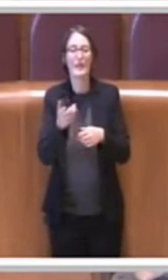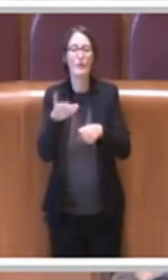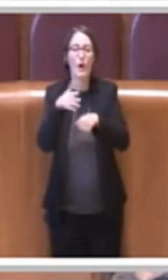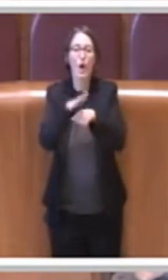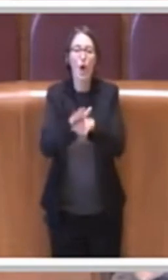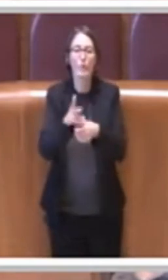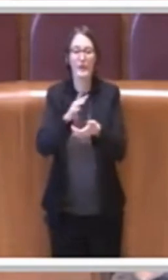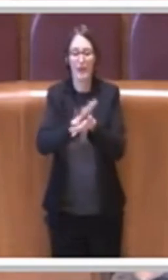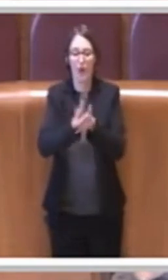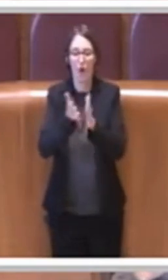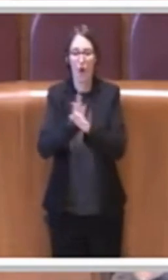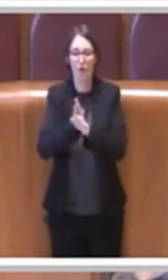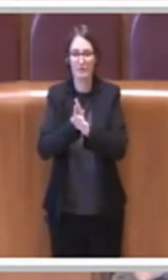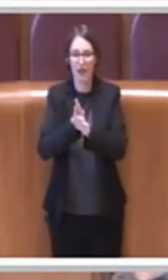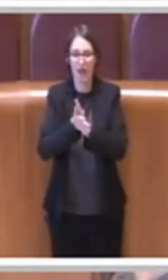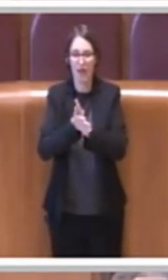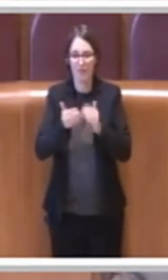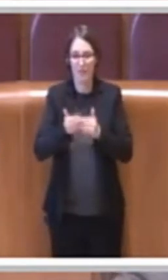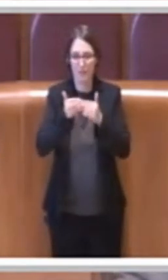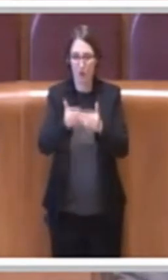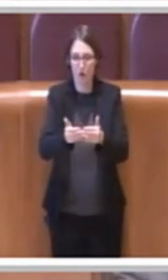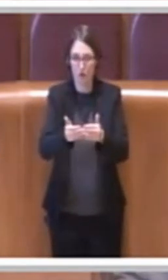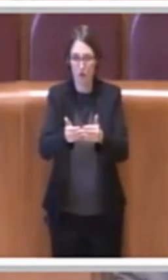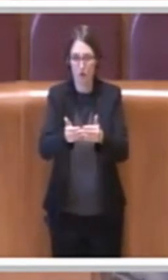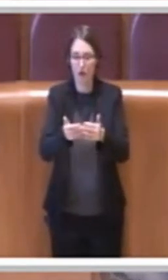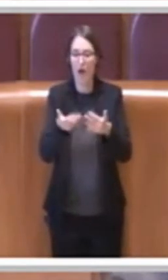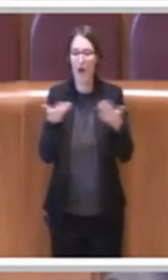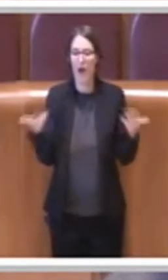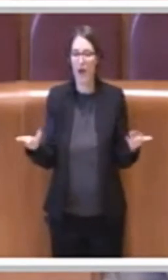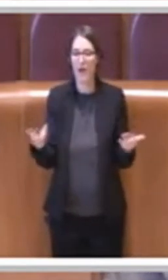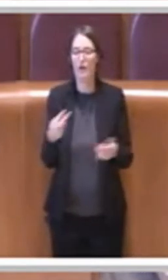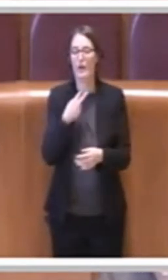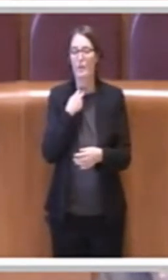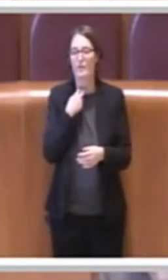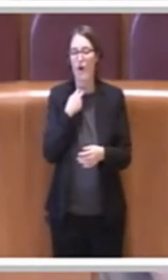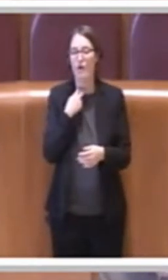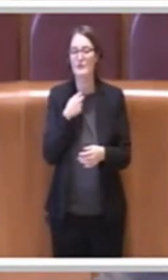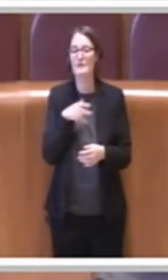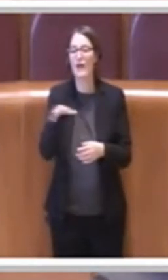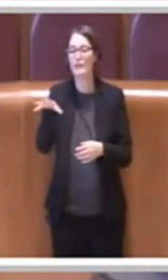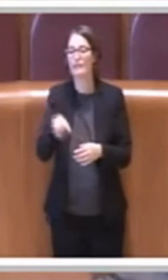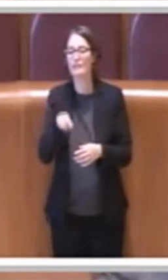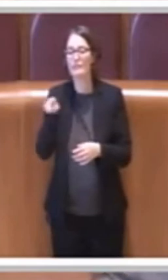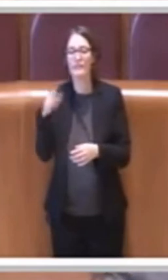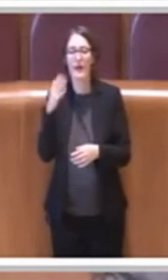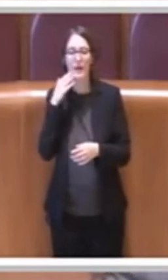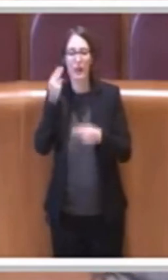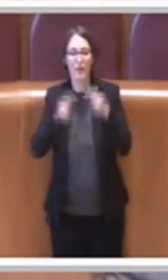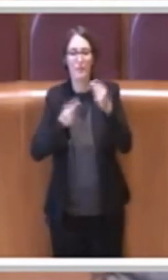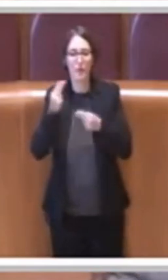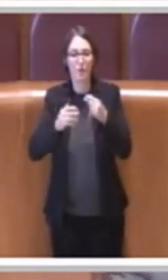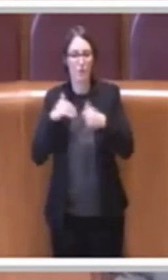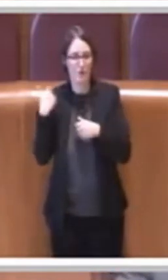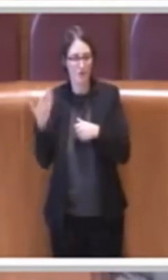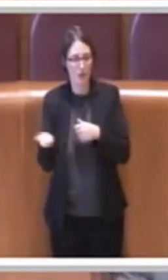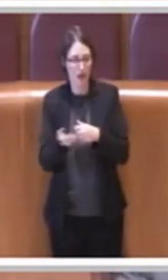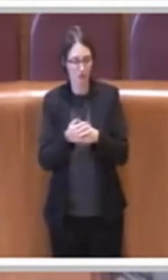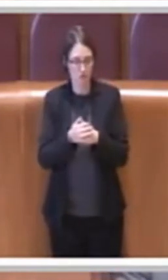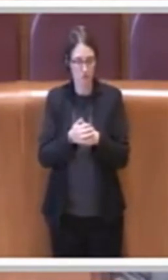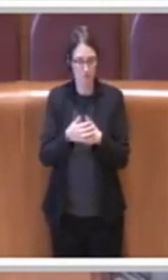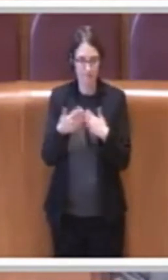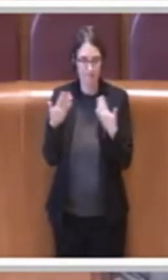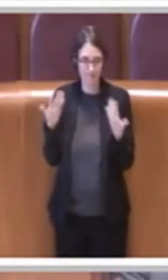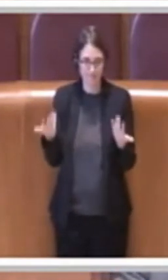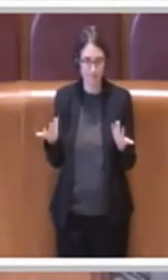si è dovuto ricorrere al debito fuori bilancio. Qual è la sostanziale